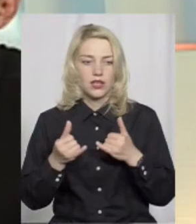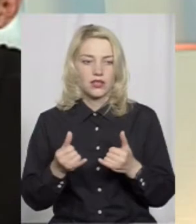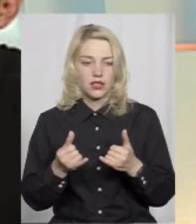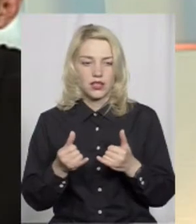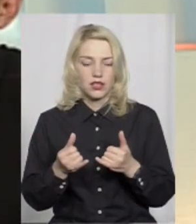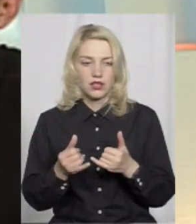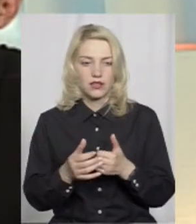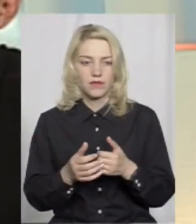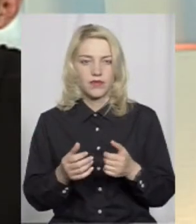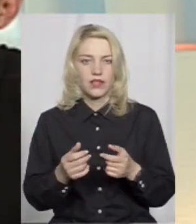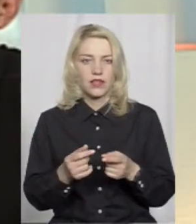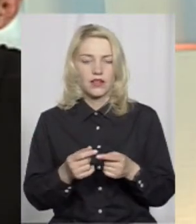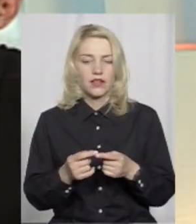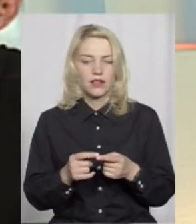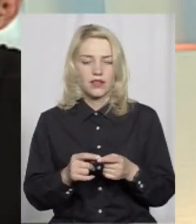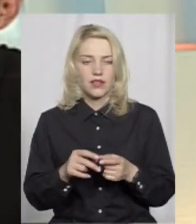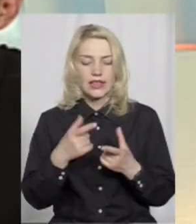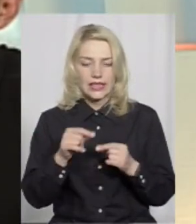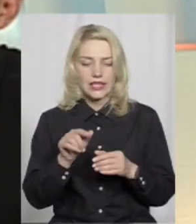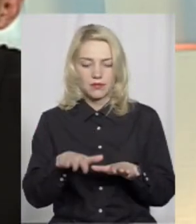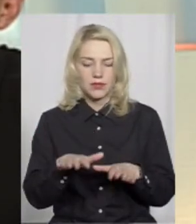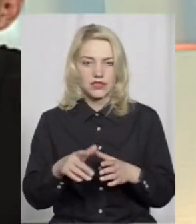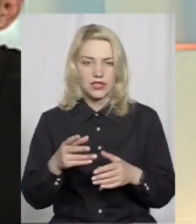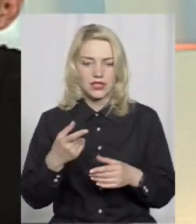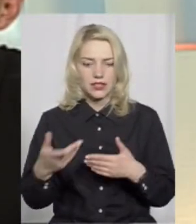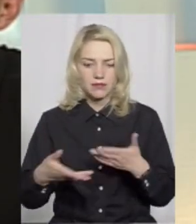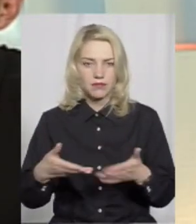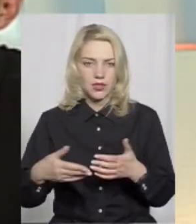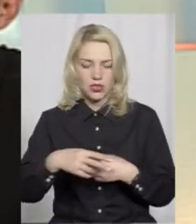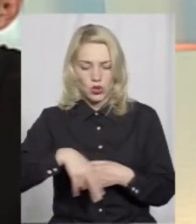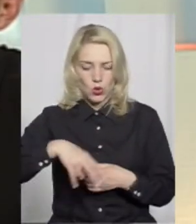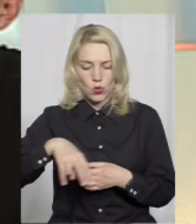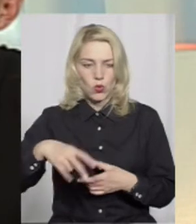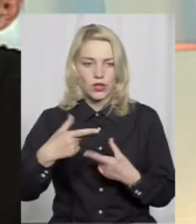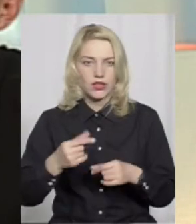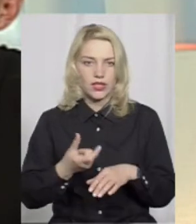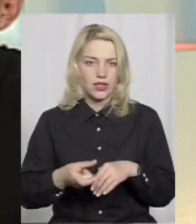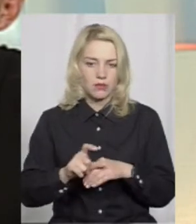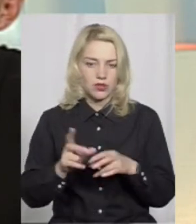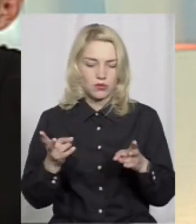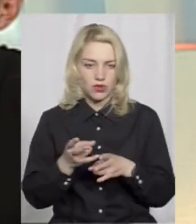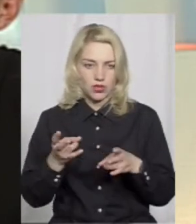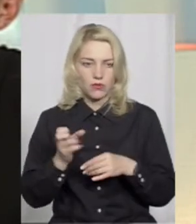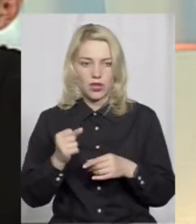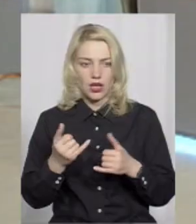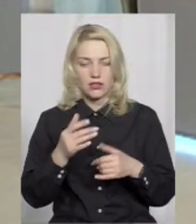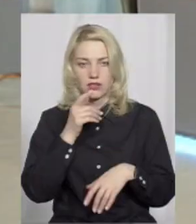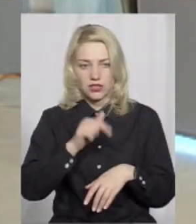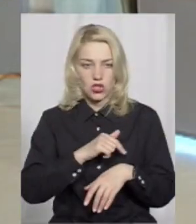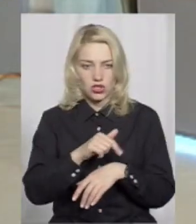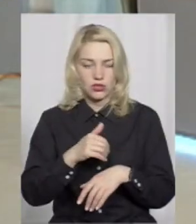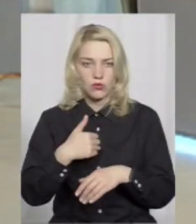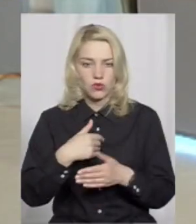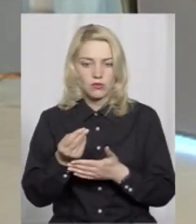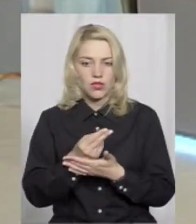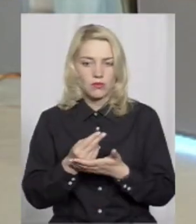інтенсивні пішохідні переходи, де, на нашу думку, вони на даний час найбільше потрібні, а з часом хочемо